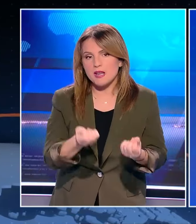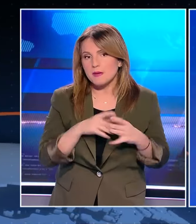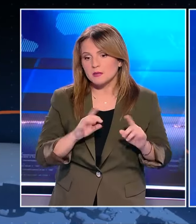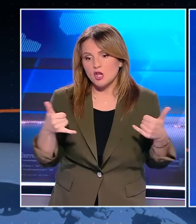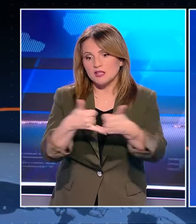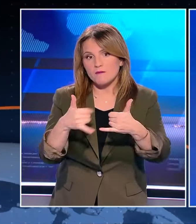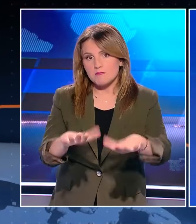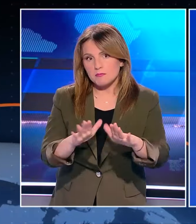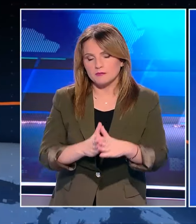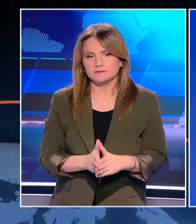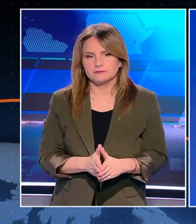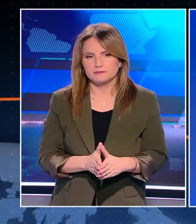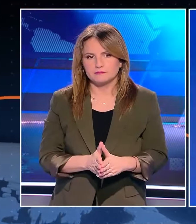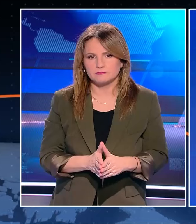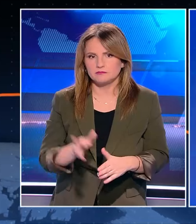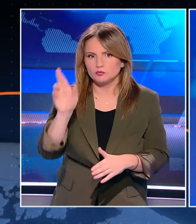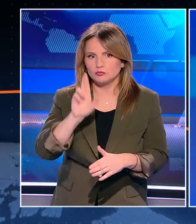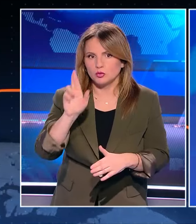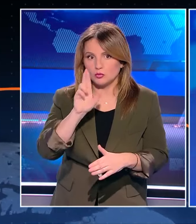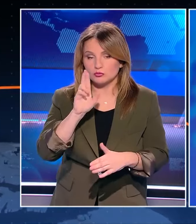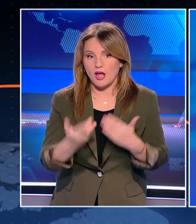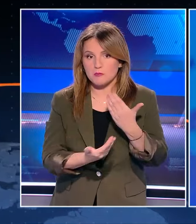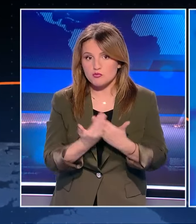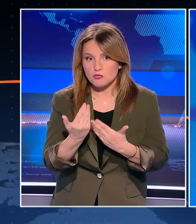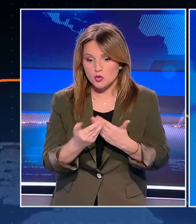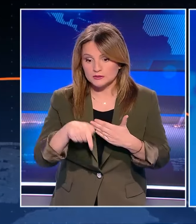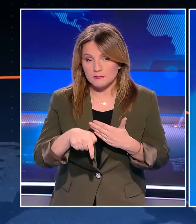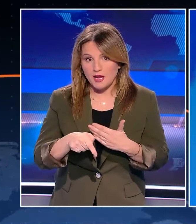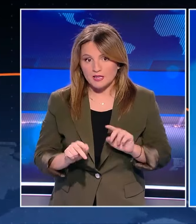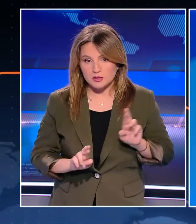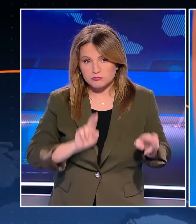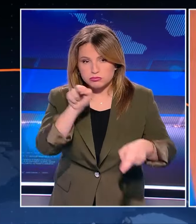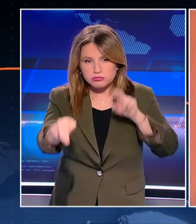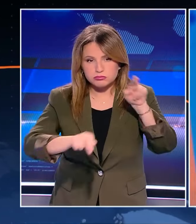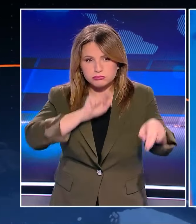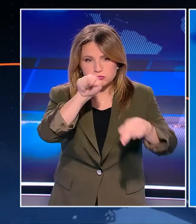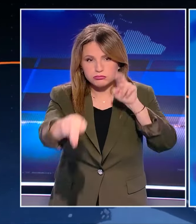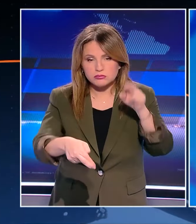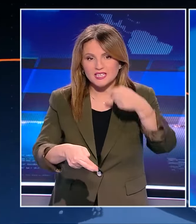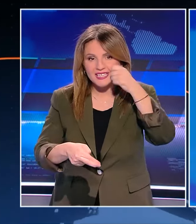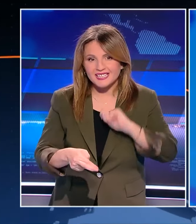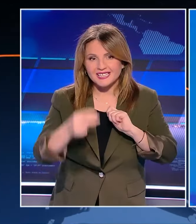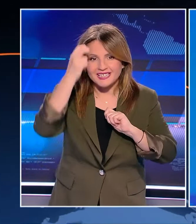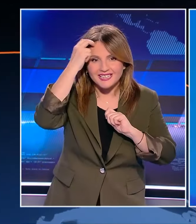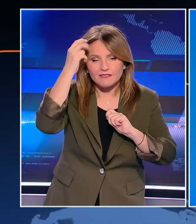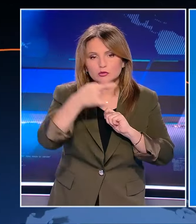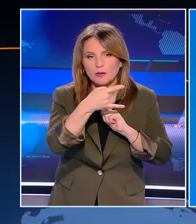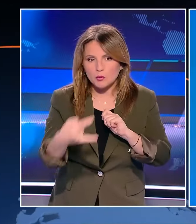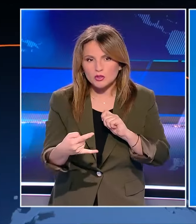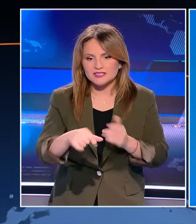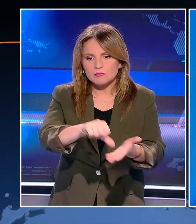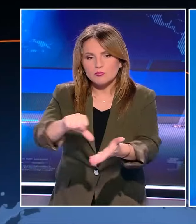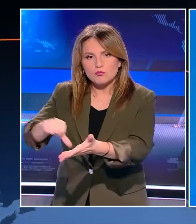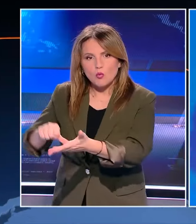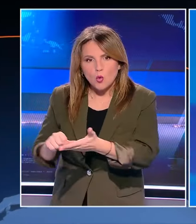Όλα αυτά τη στιγμή που η Μόσχα εξαπολεί από το πρωί ευρείας κλίμακας Επίθεση με πυράβλους σε Κίεβο, Ζαπορίζια και άλλες